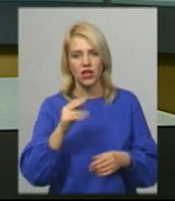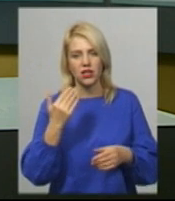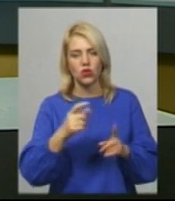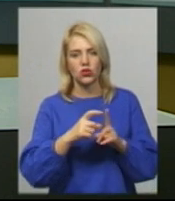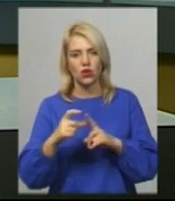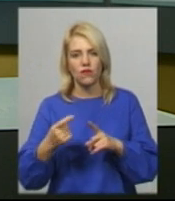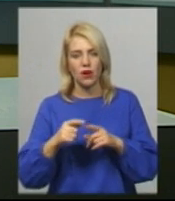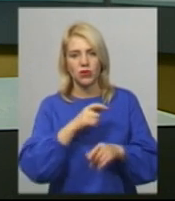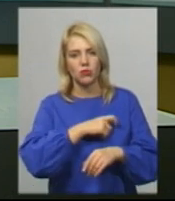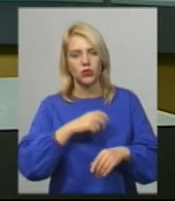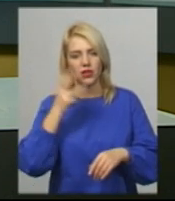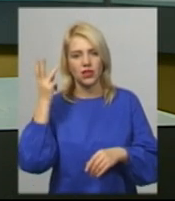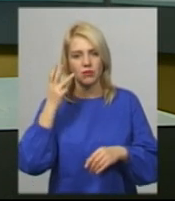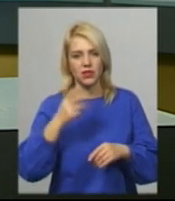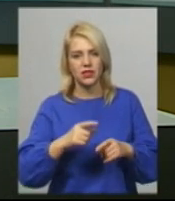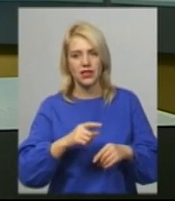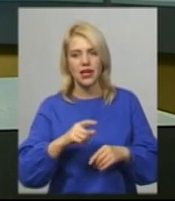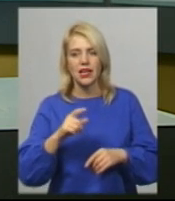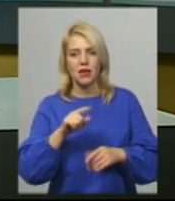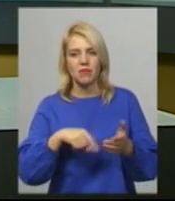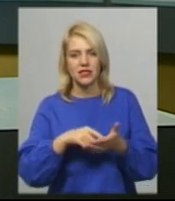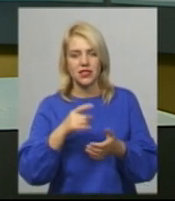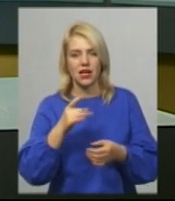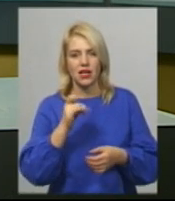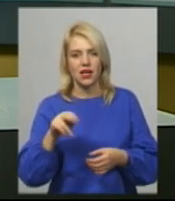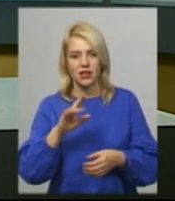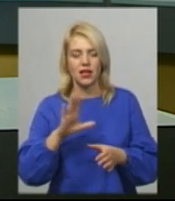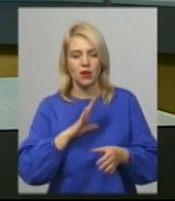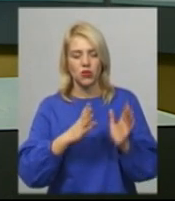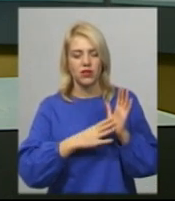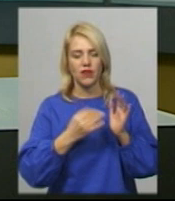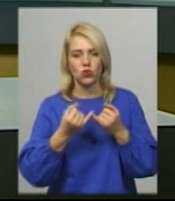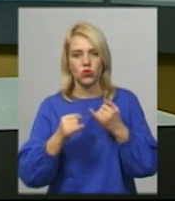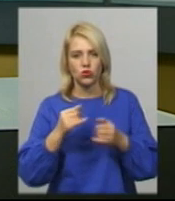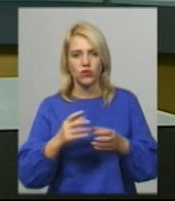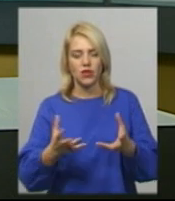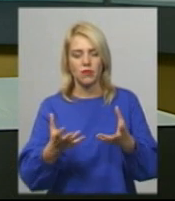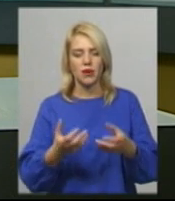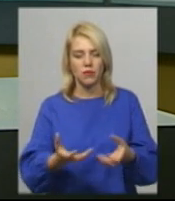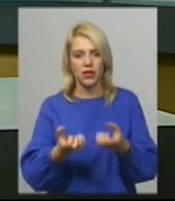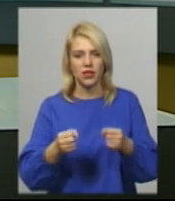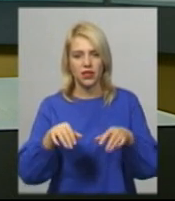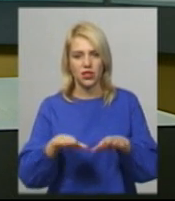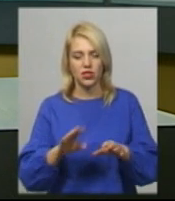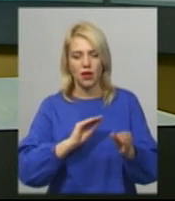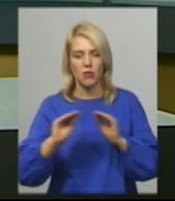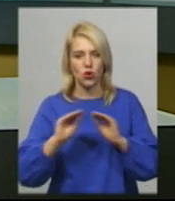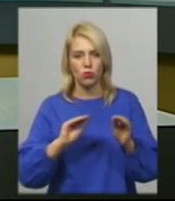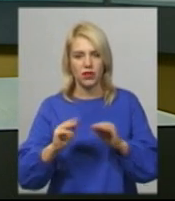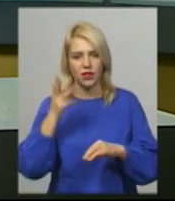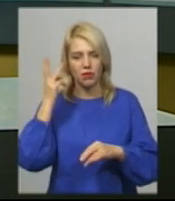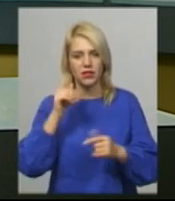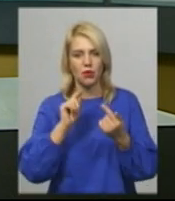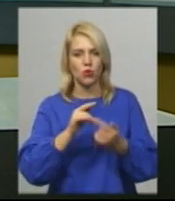депутати на сесії Хмельницької міської ради, яка відбувалася 9 жовтня, підтримали рішення переобладнати хмельницький протитуберкульозний